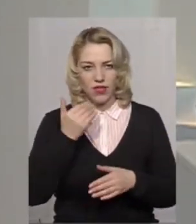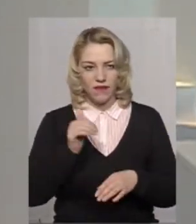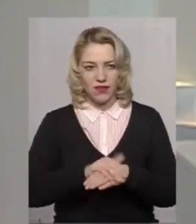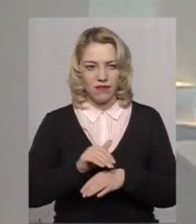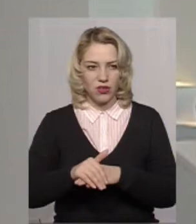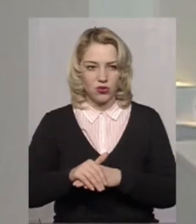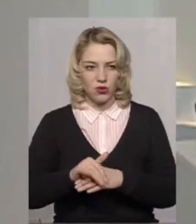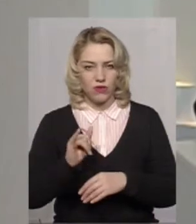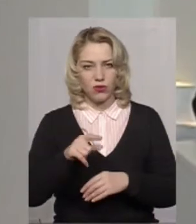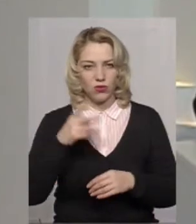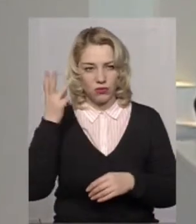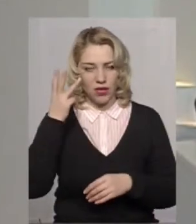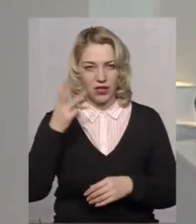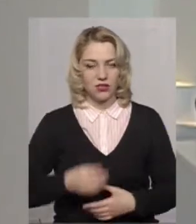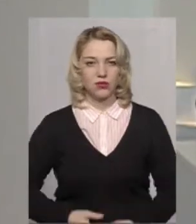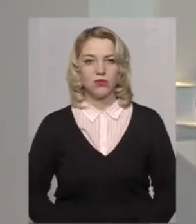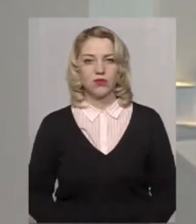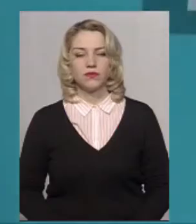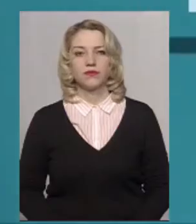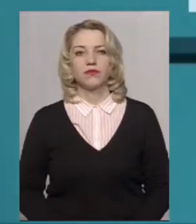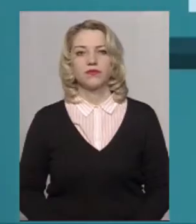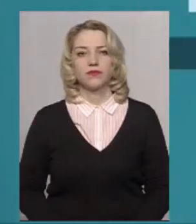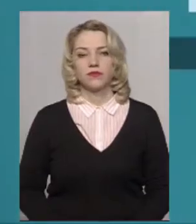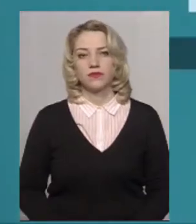зафіксовано. Послухаємо детальніше.